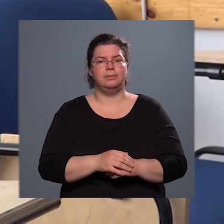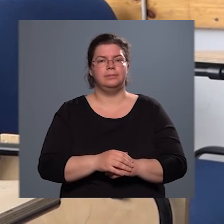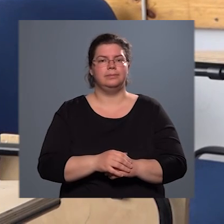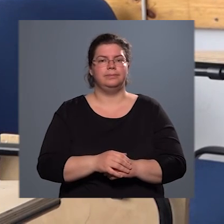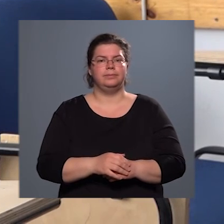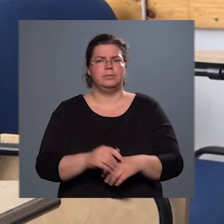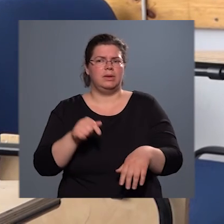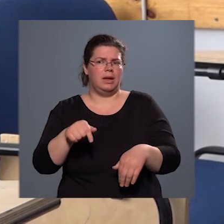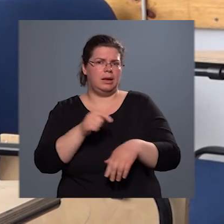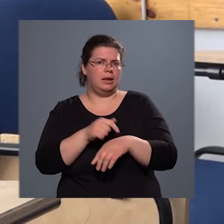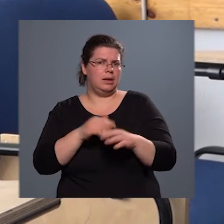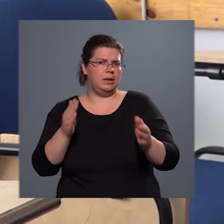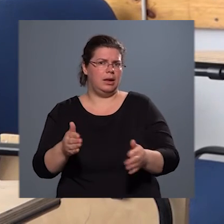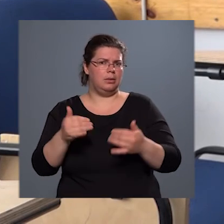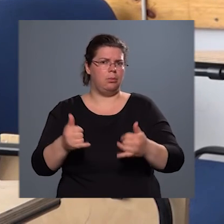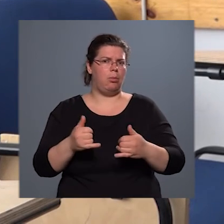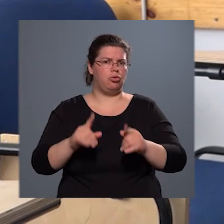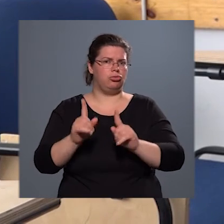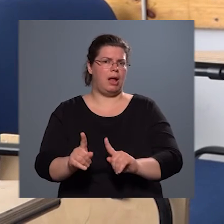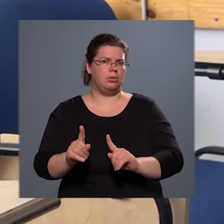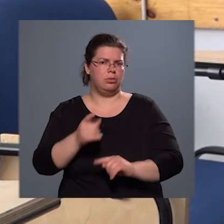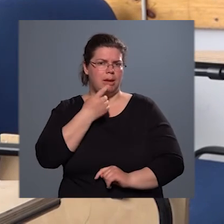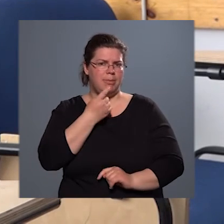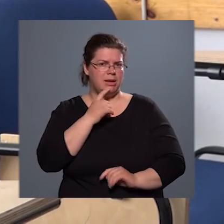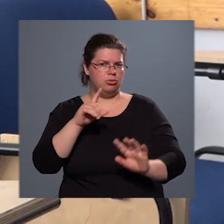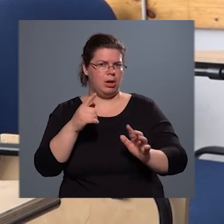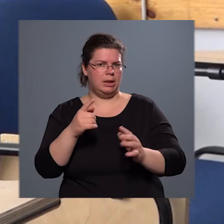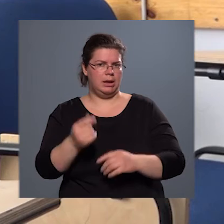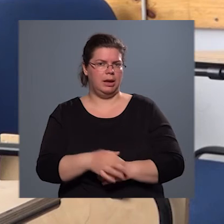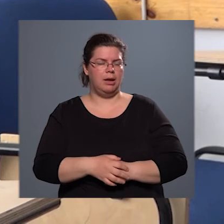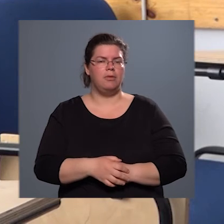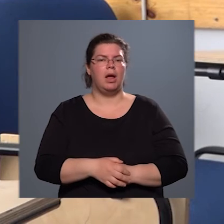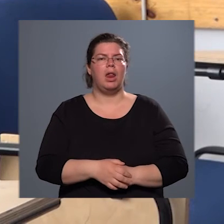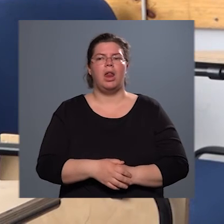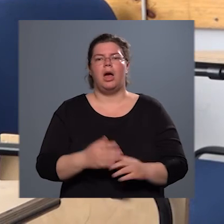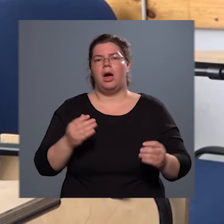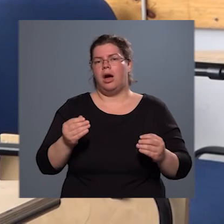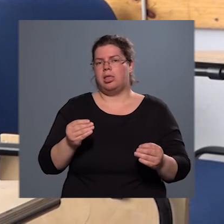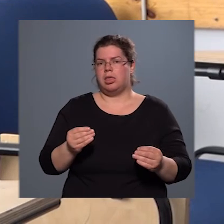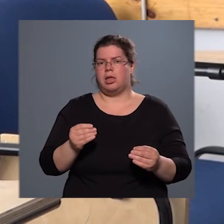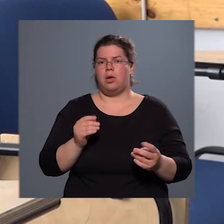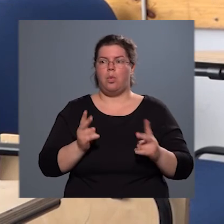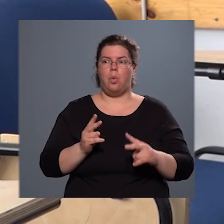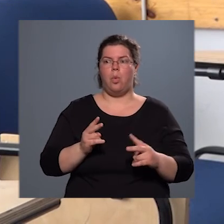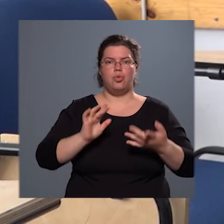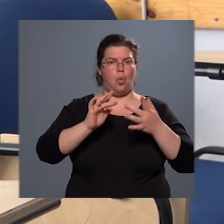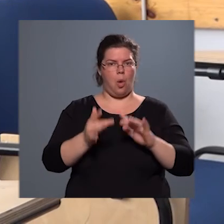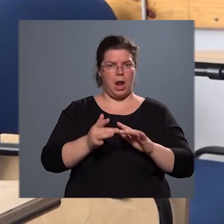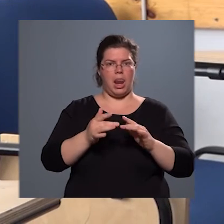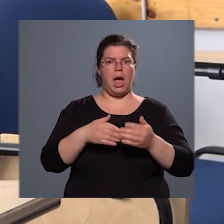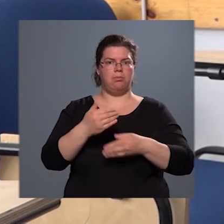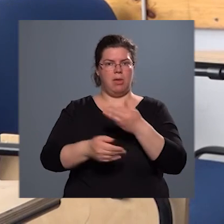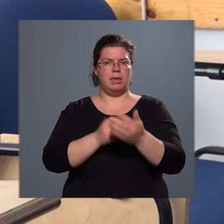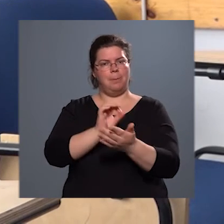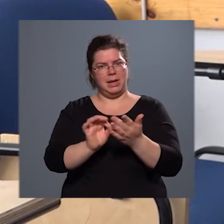Idén most álltunk le márcus 7-ével, annyi, hogy online megy a beiratkozás, tehát